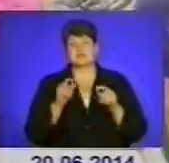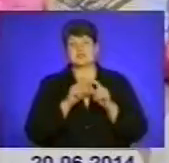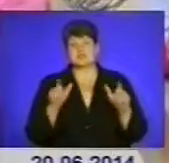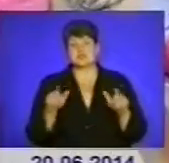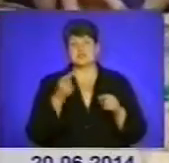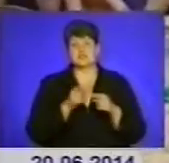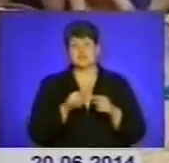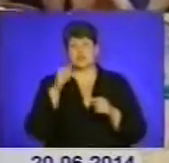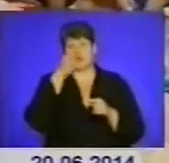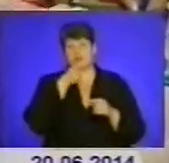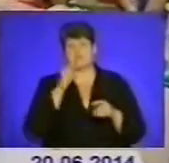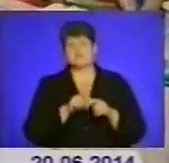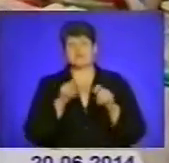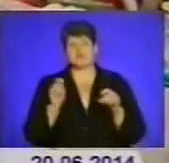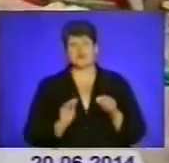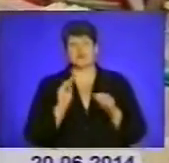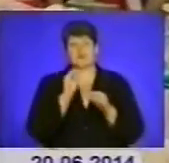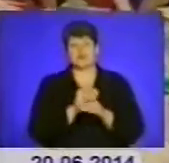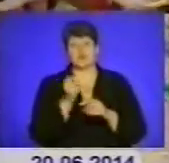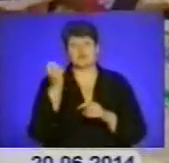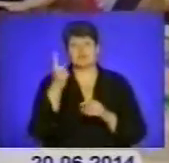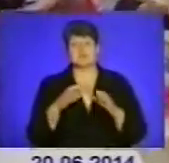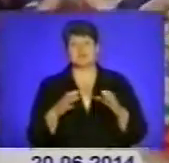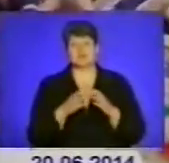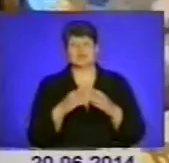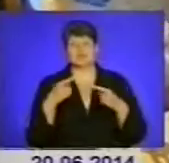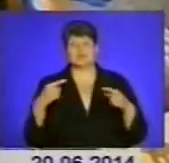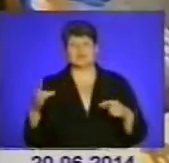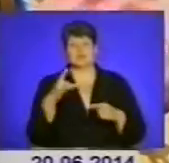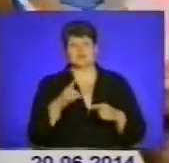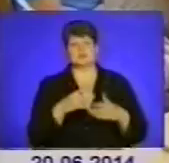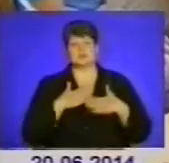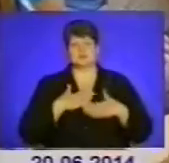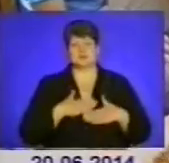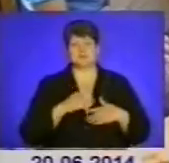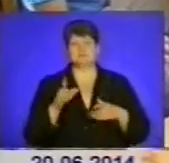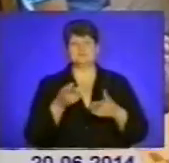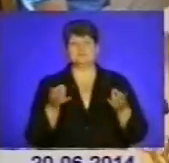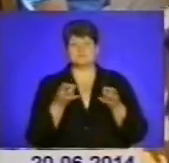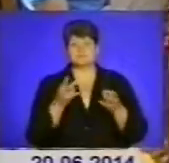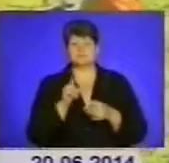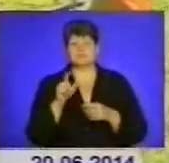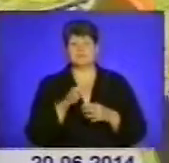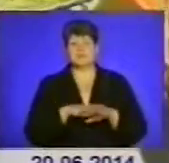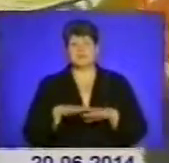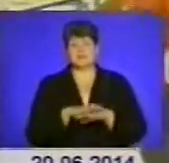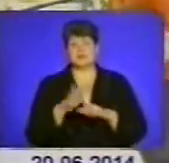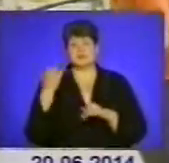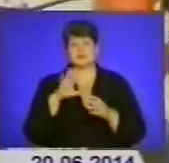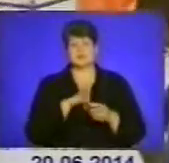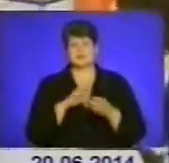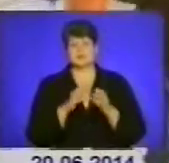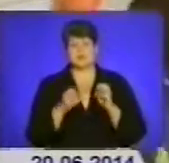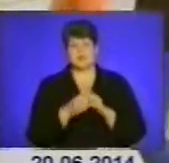відкрили додаткових 11 груп у різних районах, щоб задовольнити попит населення. Раніше були проблеми у мікрорайонах Дружба і